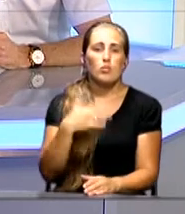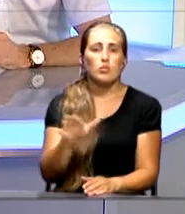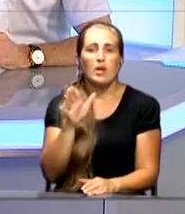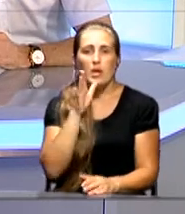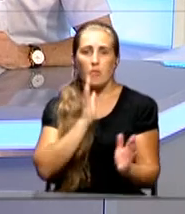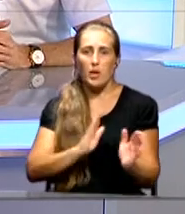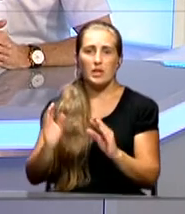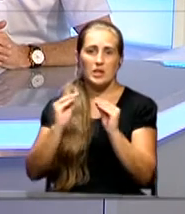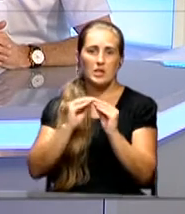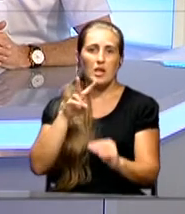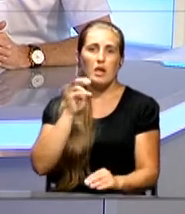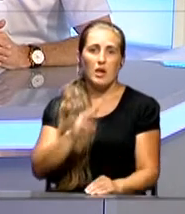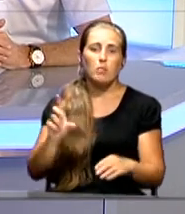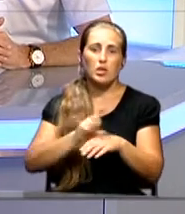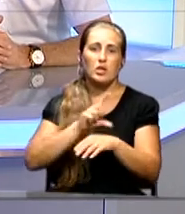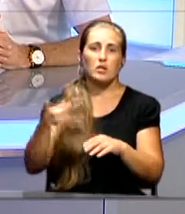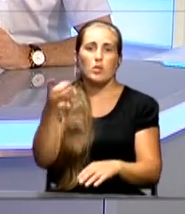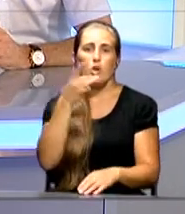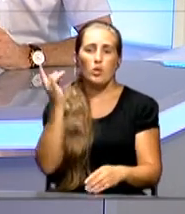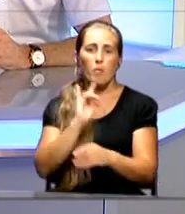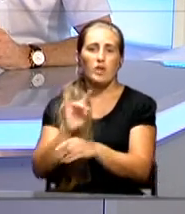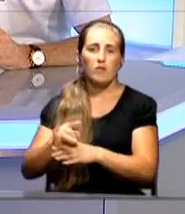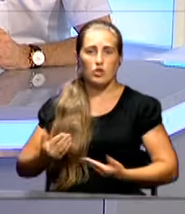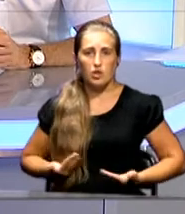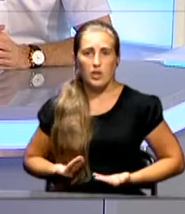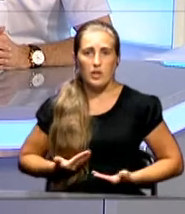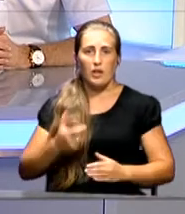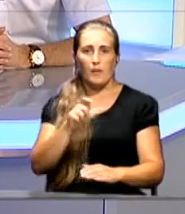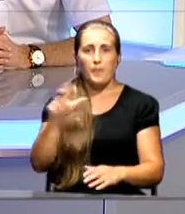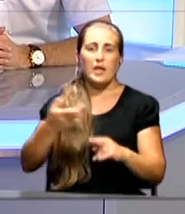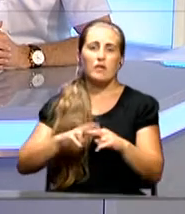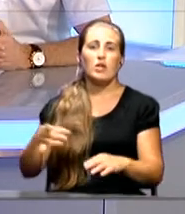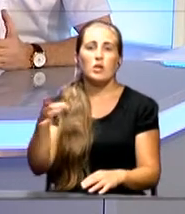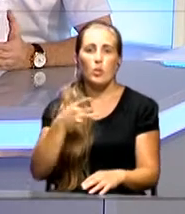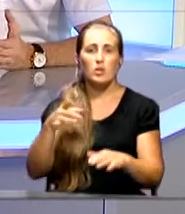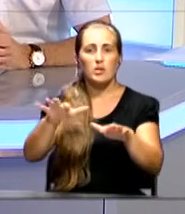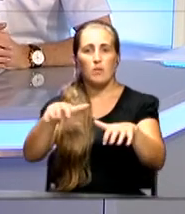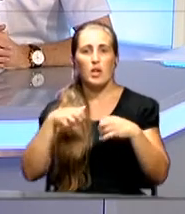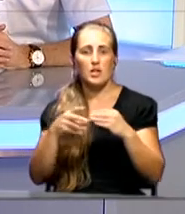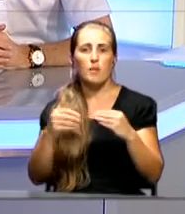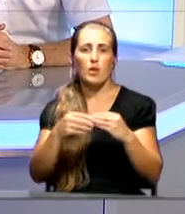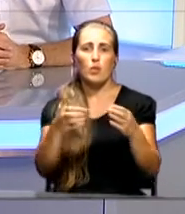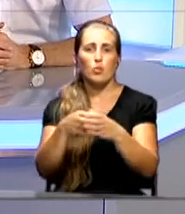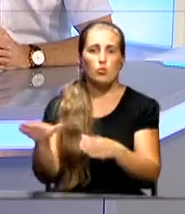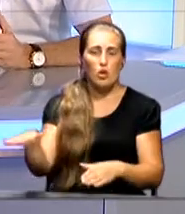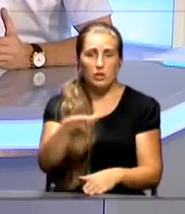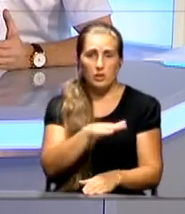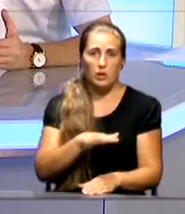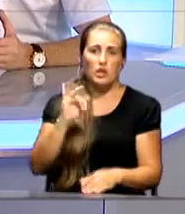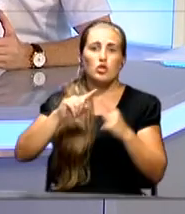порядка 10 лет, наверное, в Бочсарайском районе обманывала жителей этого региона, забирала у них земельные участки и через